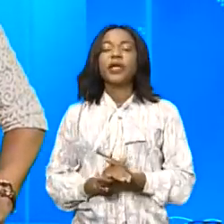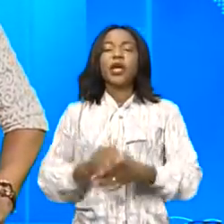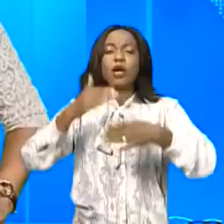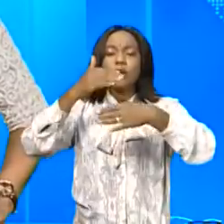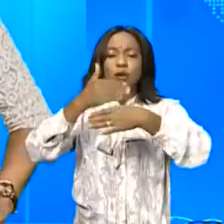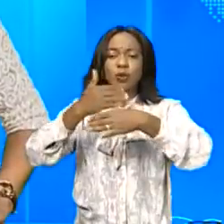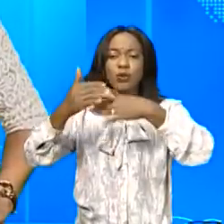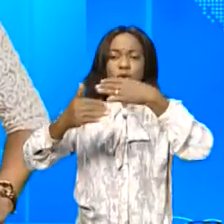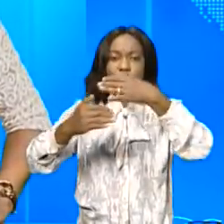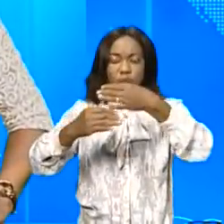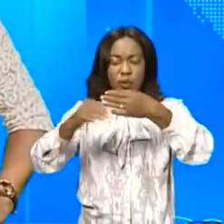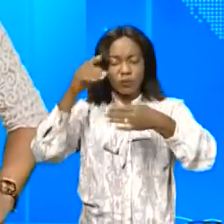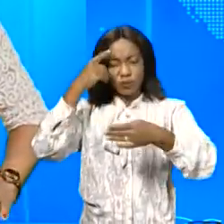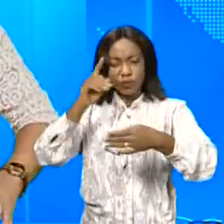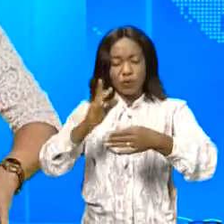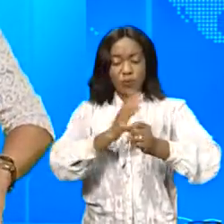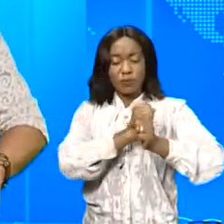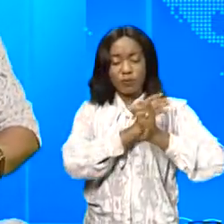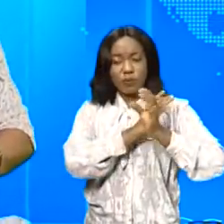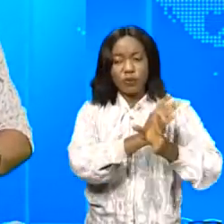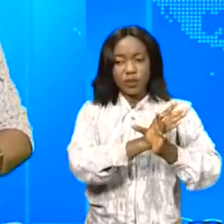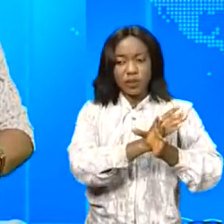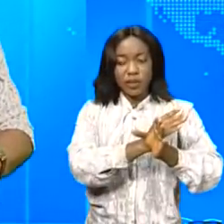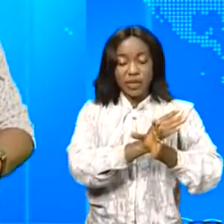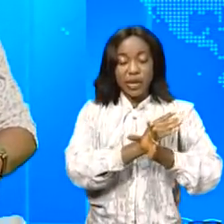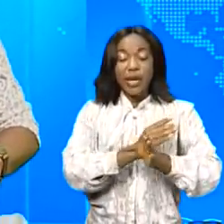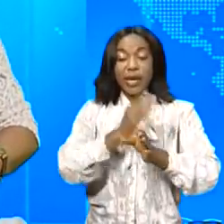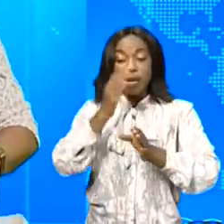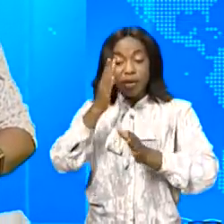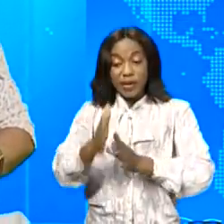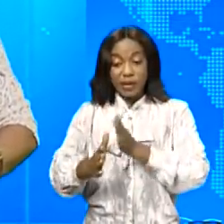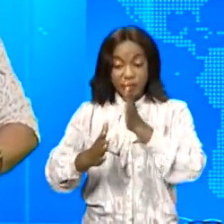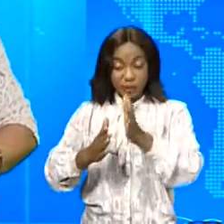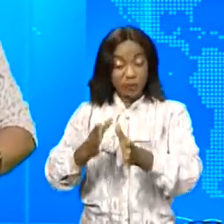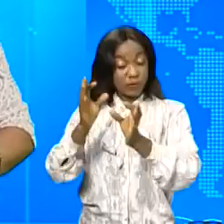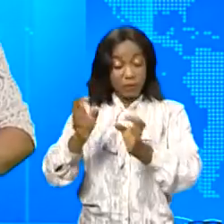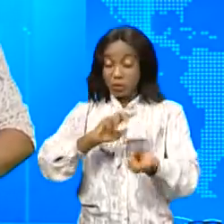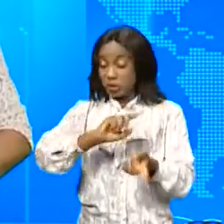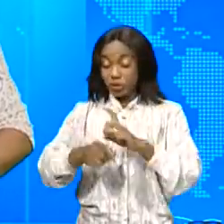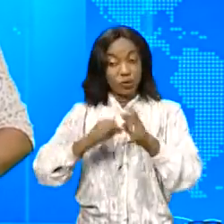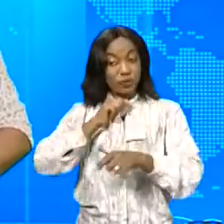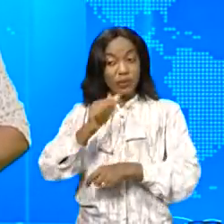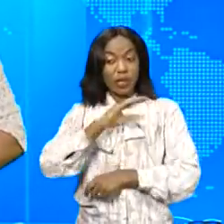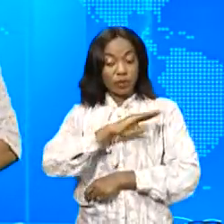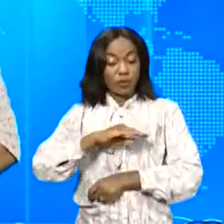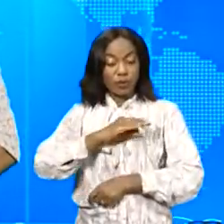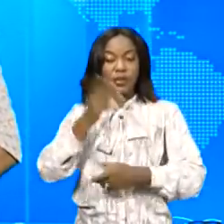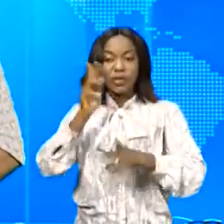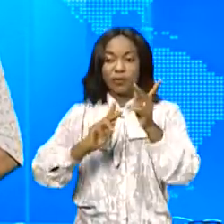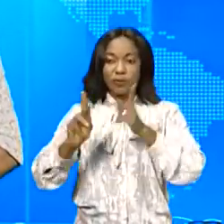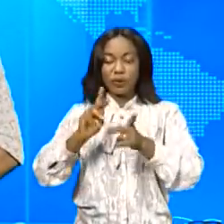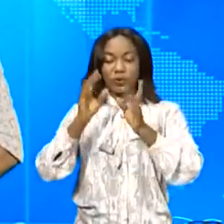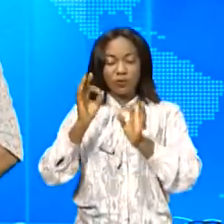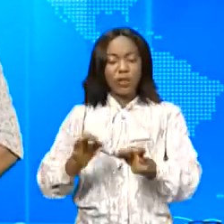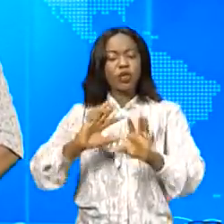pour préserver les piétons des tous dangers, les passerelles n'ont pas réussi à changer les comportements de la population. Cette dernière